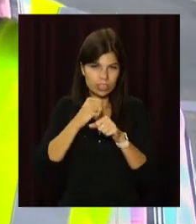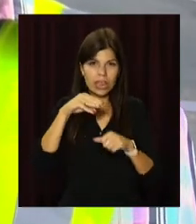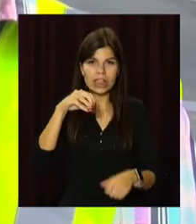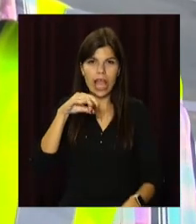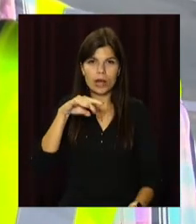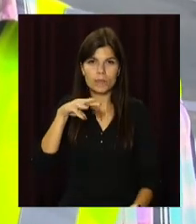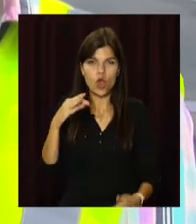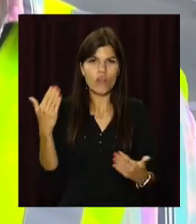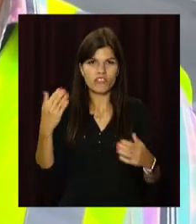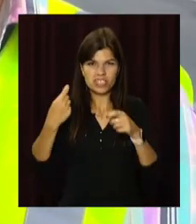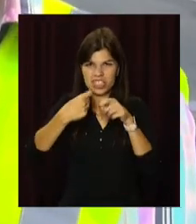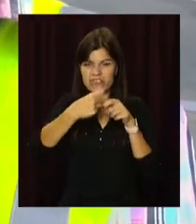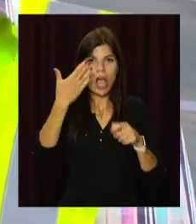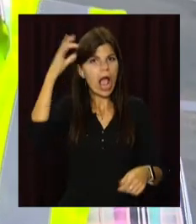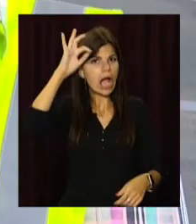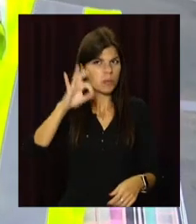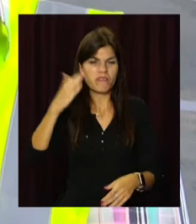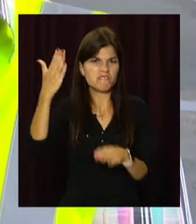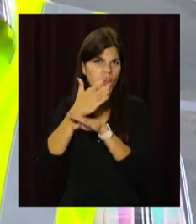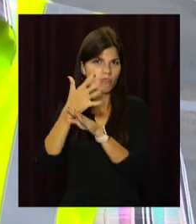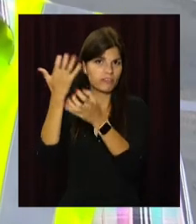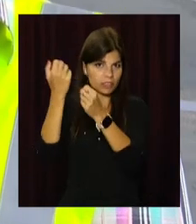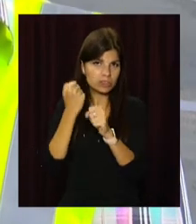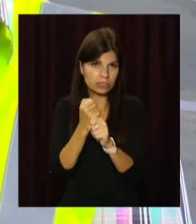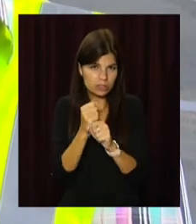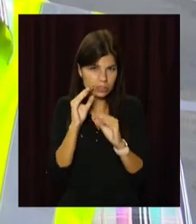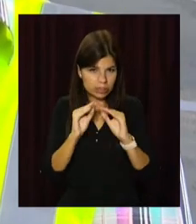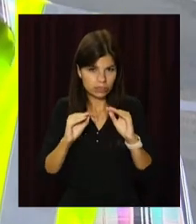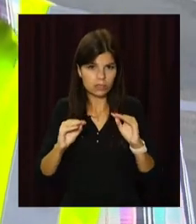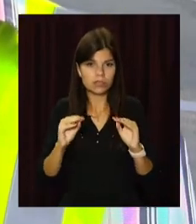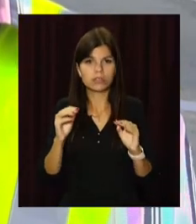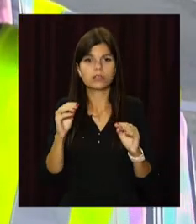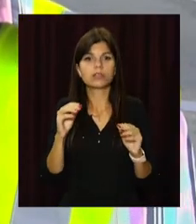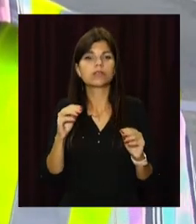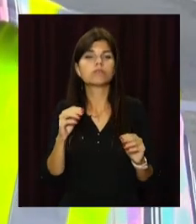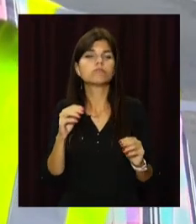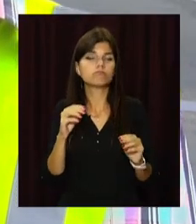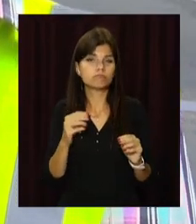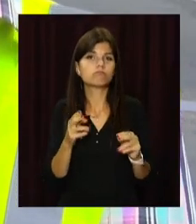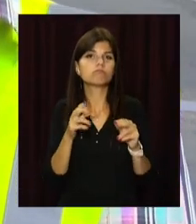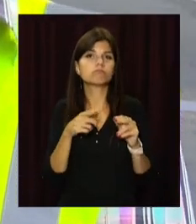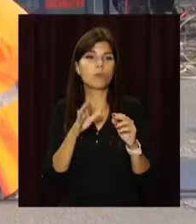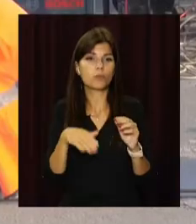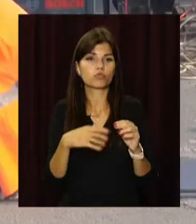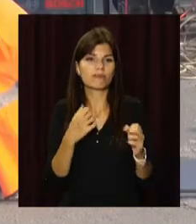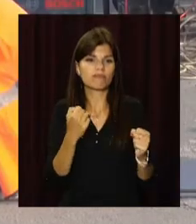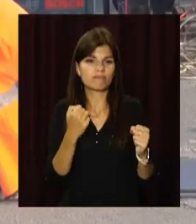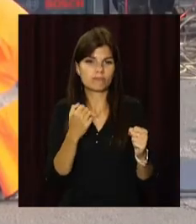производства Майер Германія, йде установка опалубки, вивірка і обетонування.